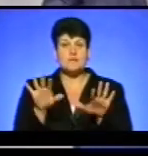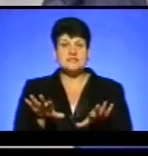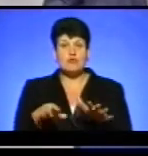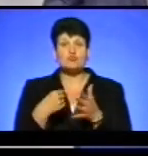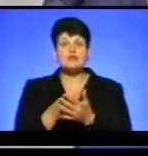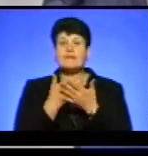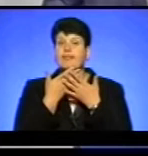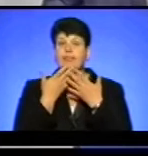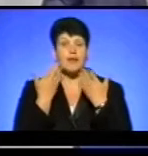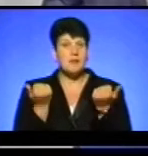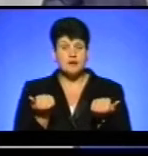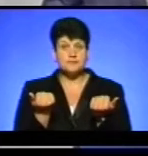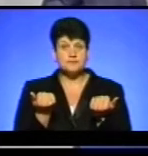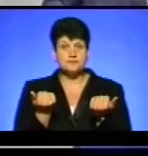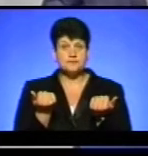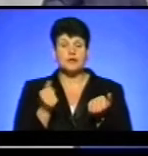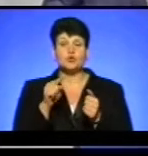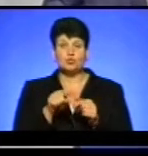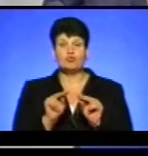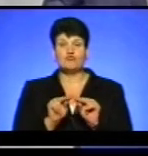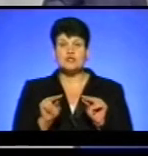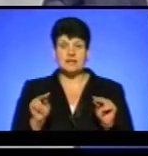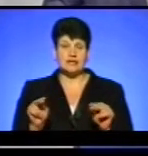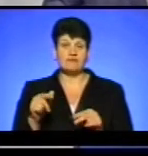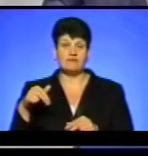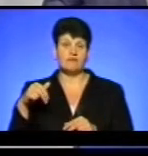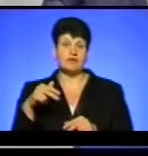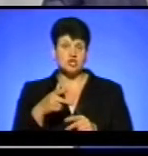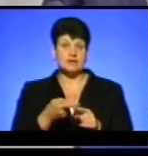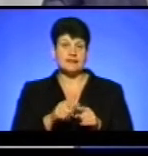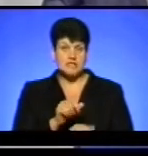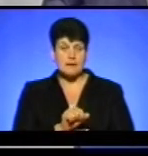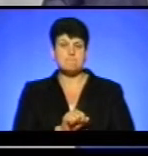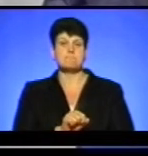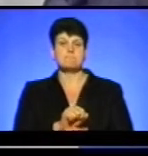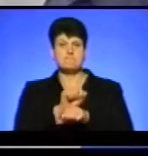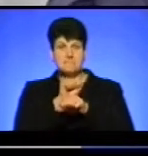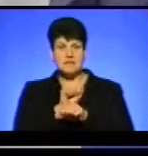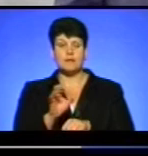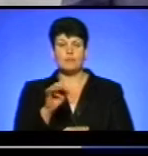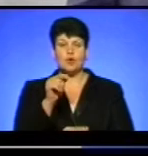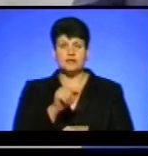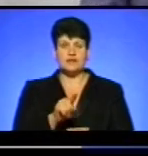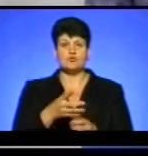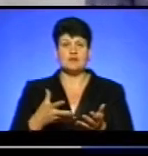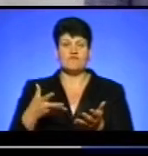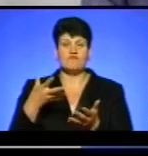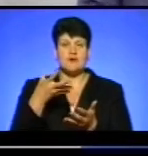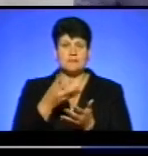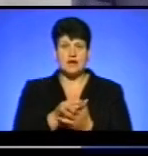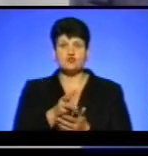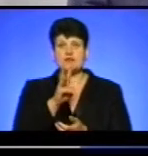немає. І тому вчителі десь вийшли на такий мітинг про те, щоб їм не тільки виплачували